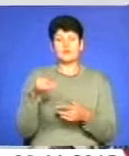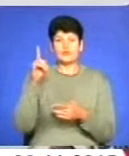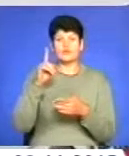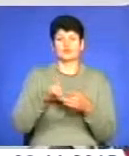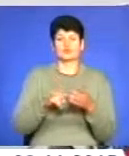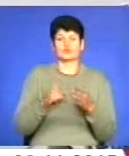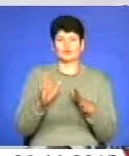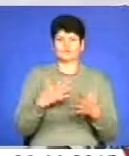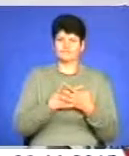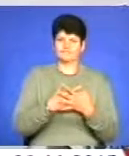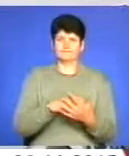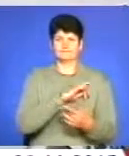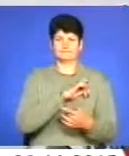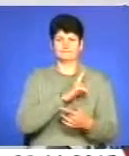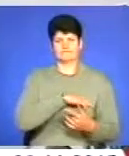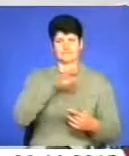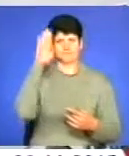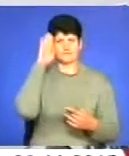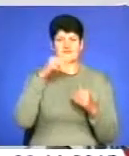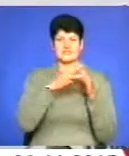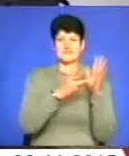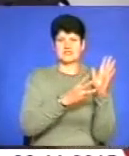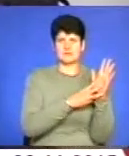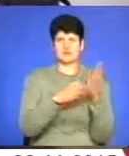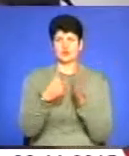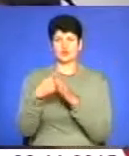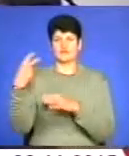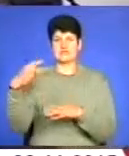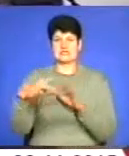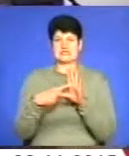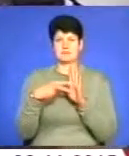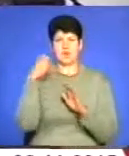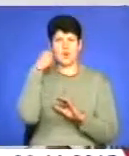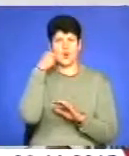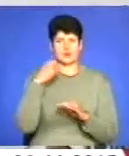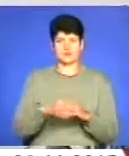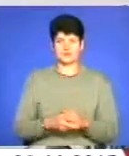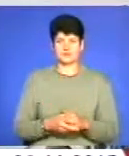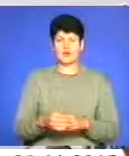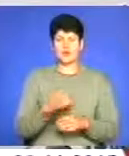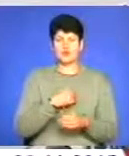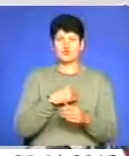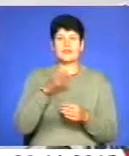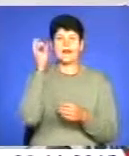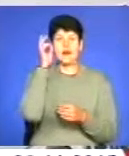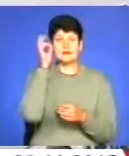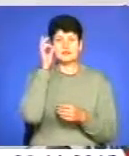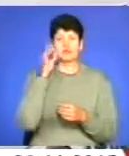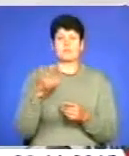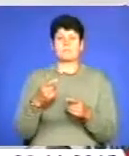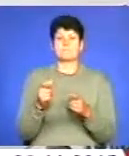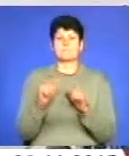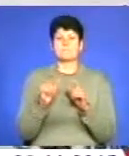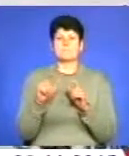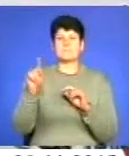активність сильної частини націй віком від 18 до 27 років. Хочу нагадати, що до призивної дільниці